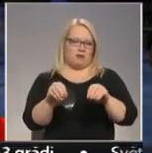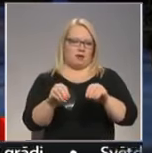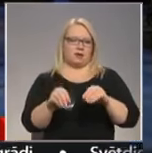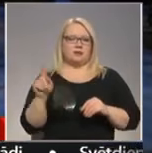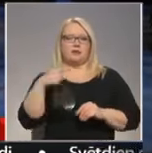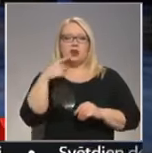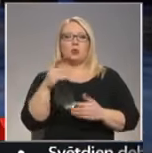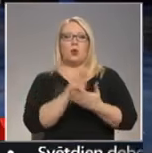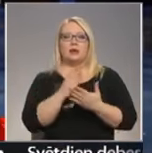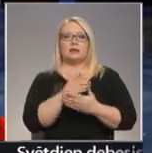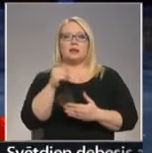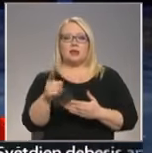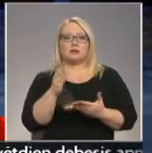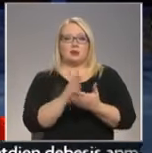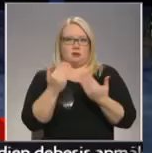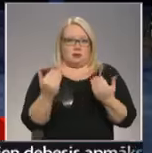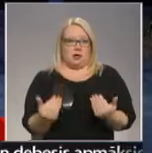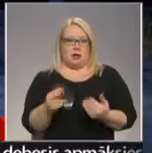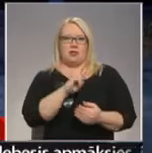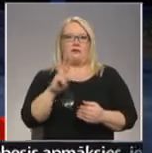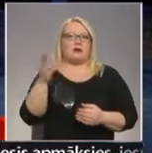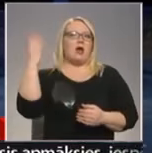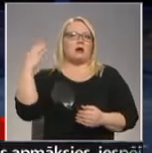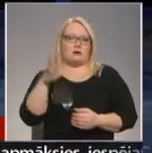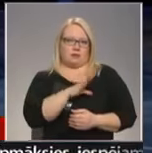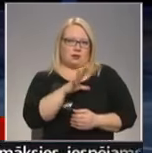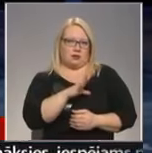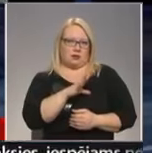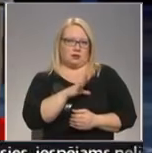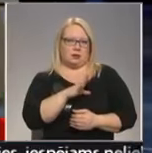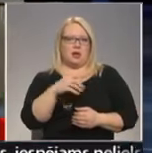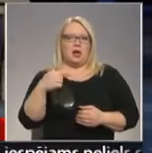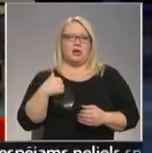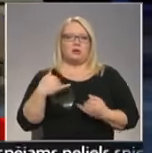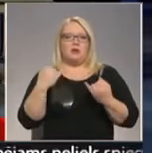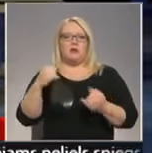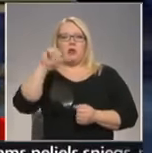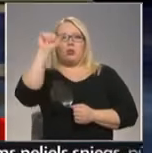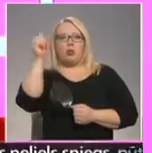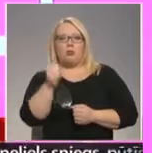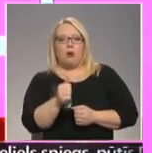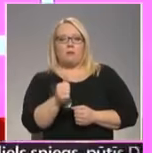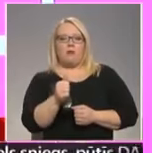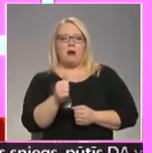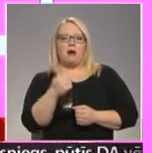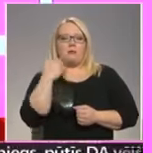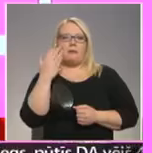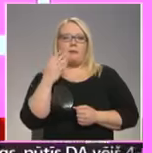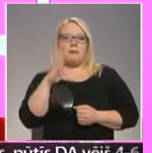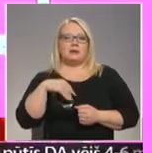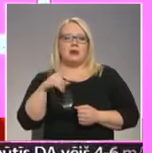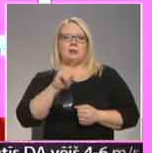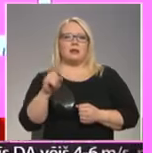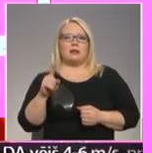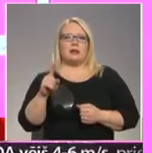kas tu esi tagad, nevis tas, kas tu esi kādreiz bijis. Es nevienā lomā pēc tam, kad viņa ir piedzīvos